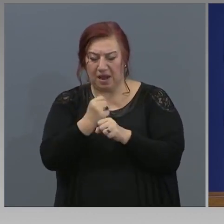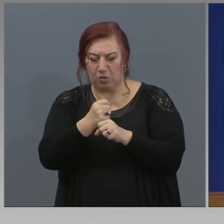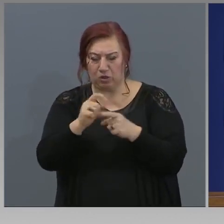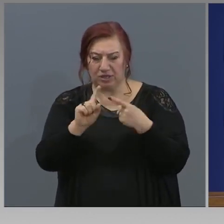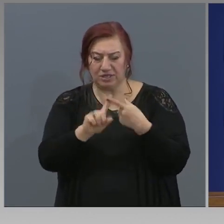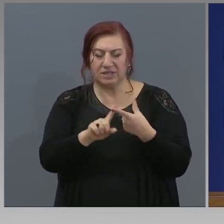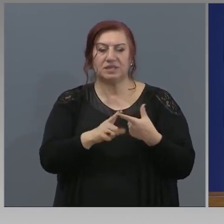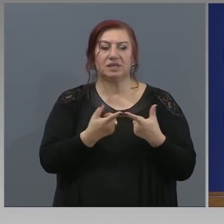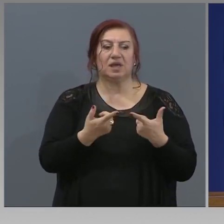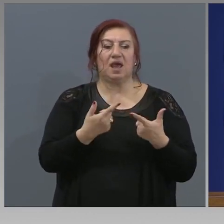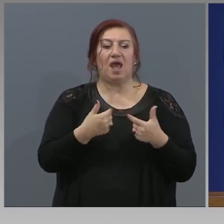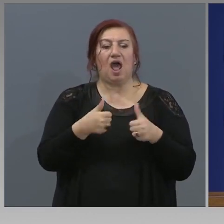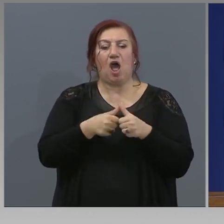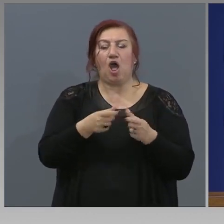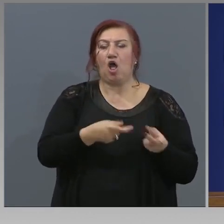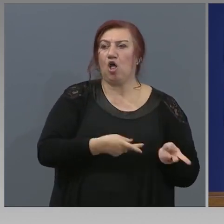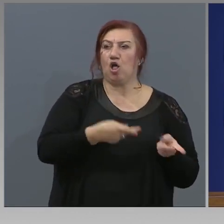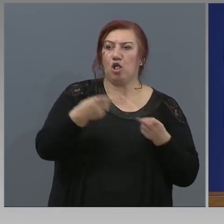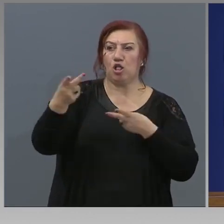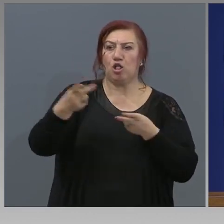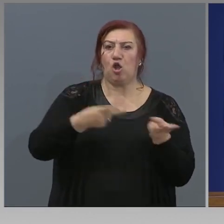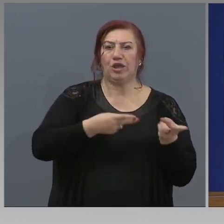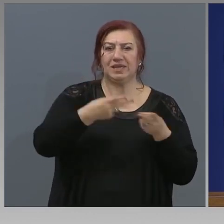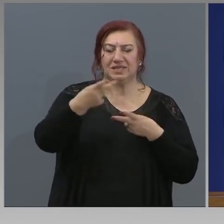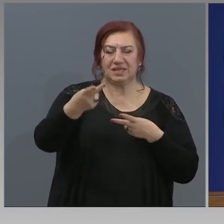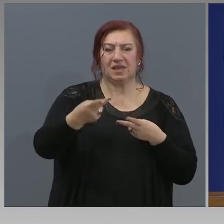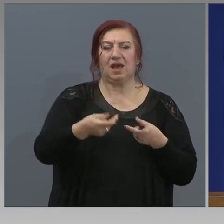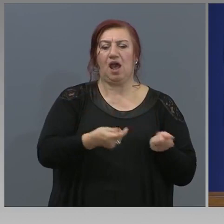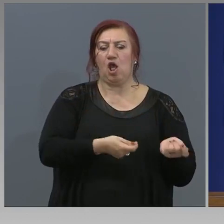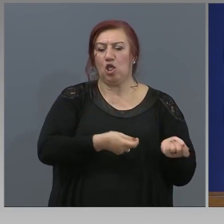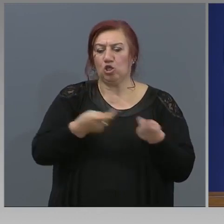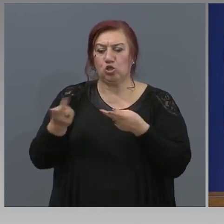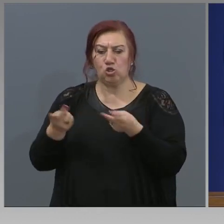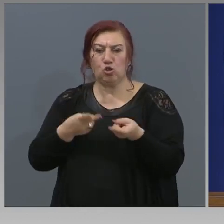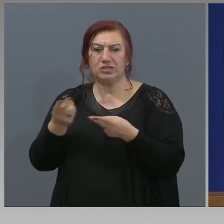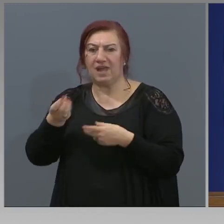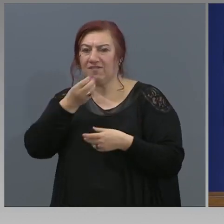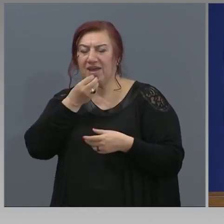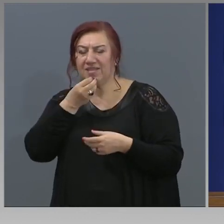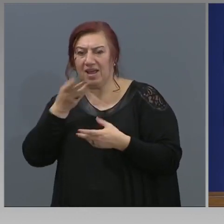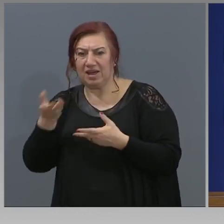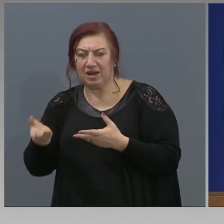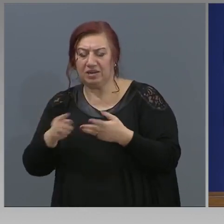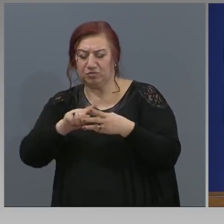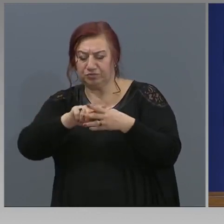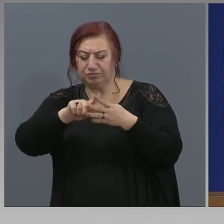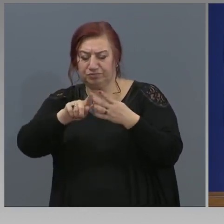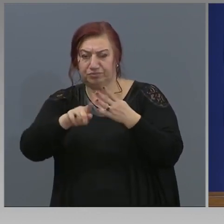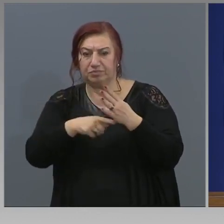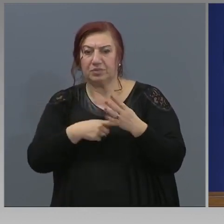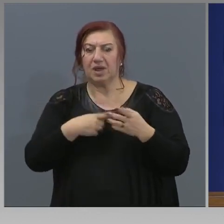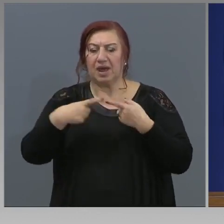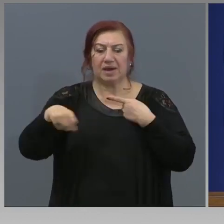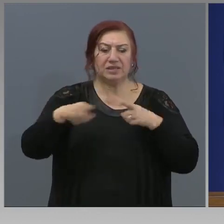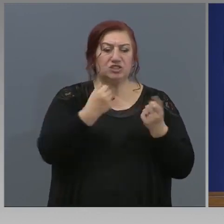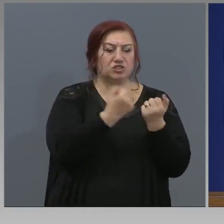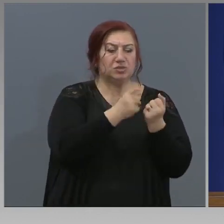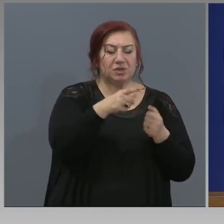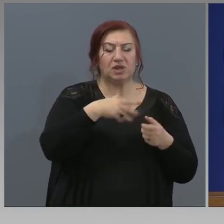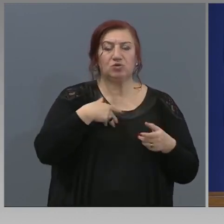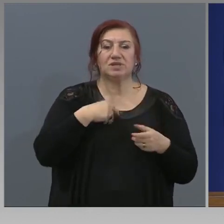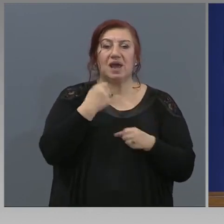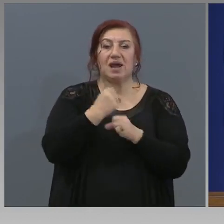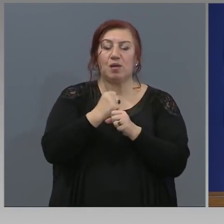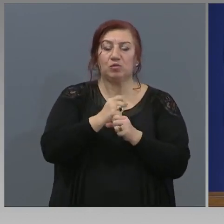логистика, доставки, хранителен сектор и така нататък, където ще се изисква работа на смени.